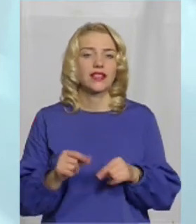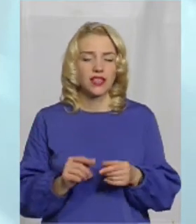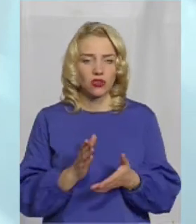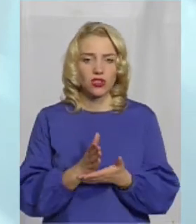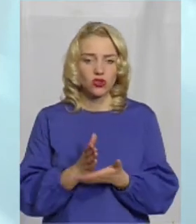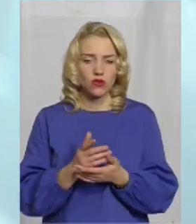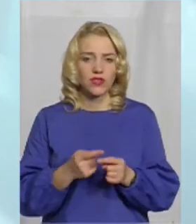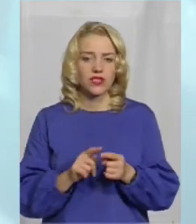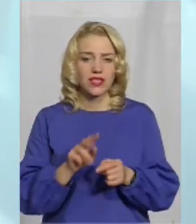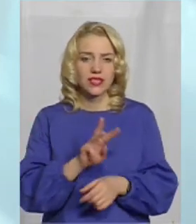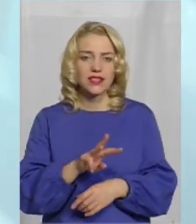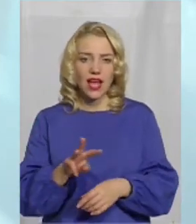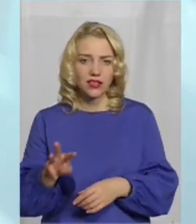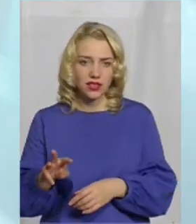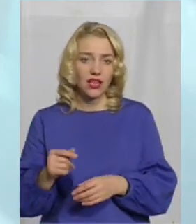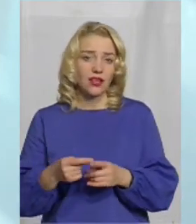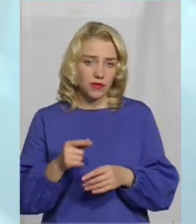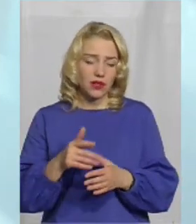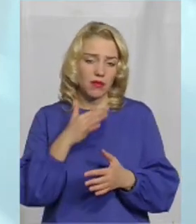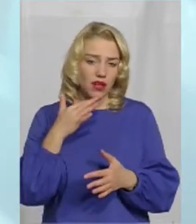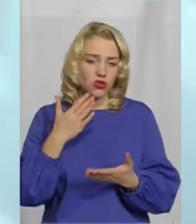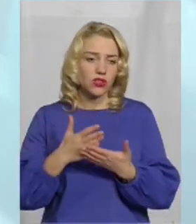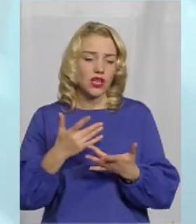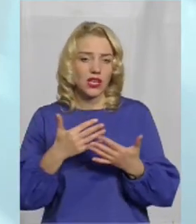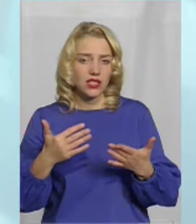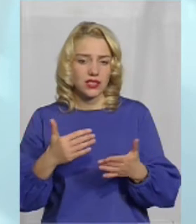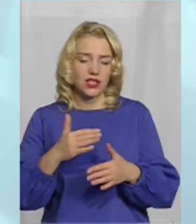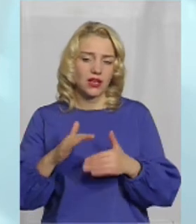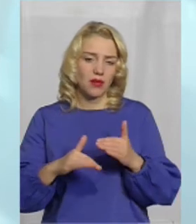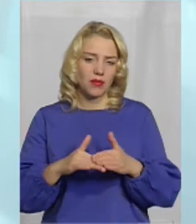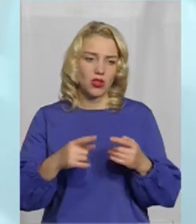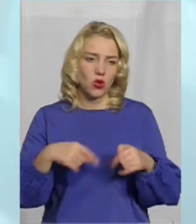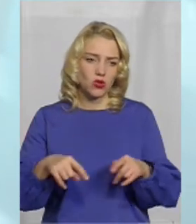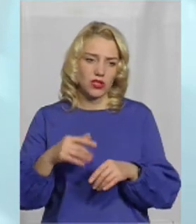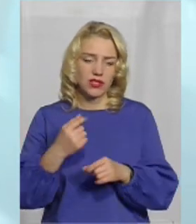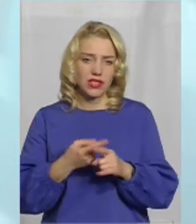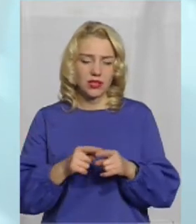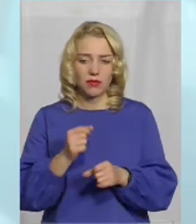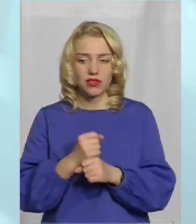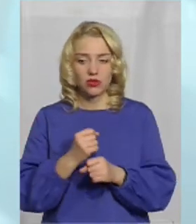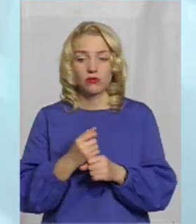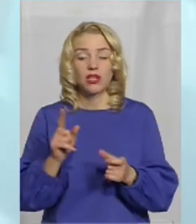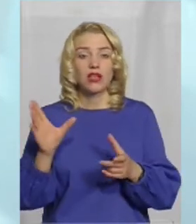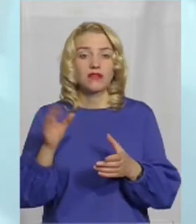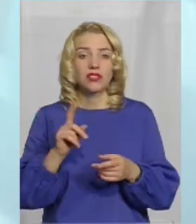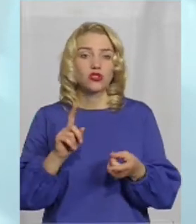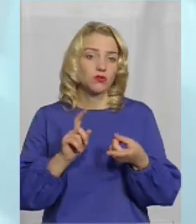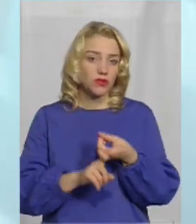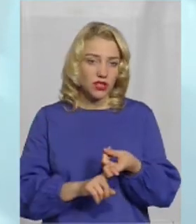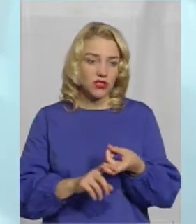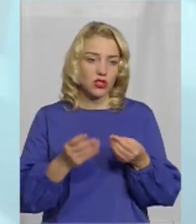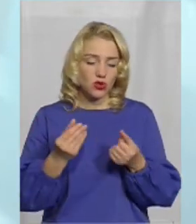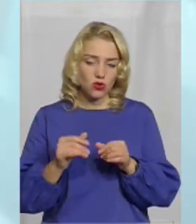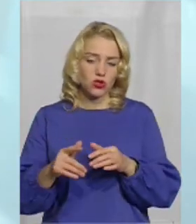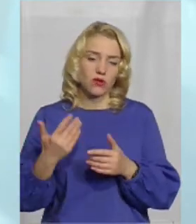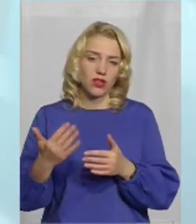де розташований сайт. Тобто, дуже багато різних підрозділів над цим працює. Ну і, звісно, якщо все, що пов'язане з коштами, з їхнім